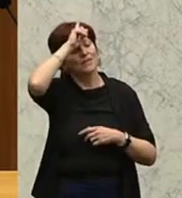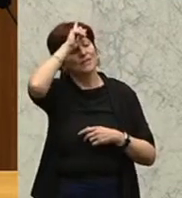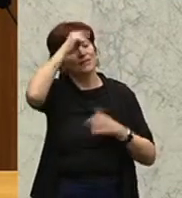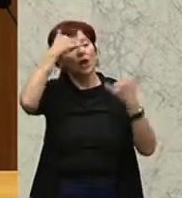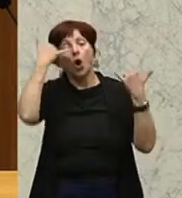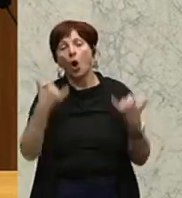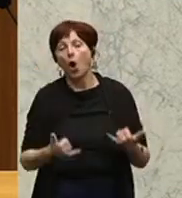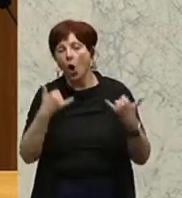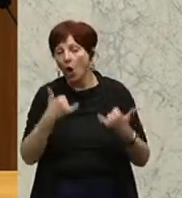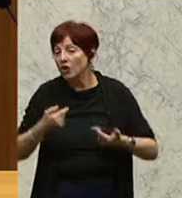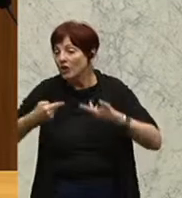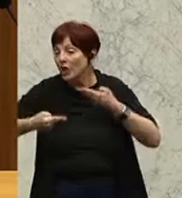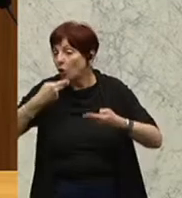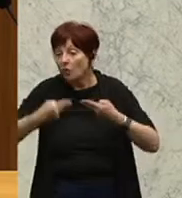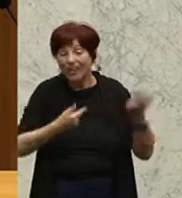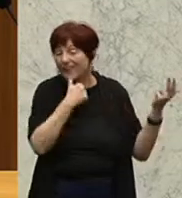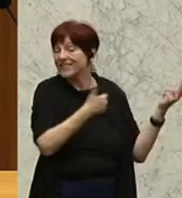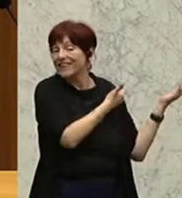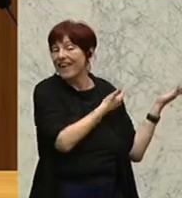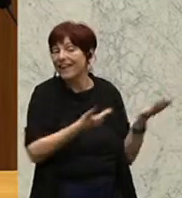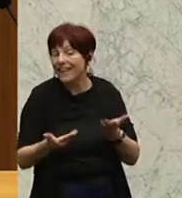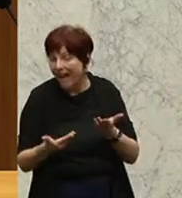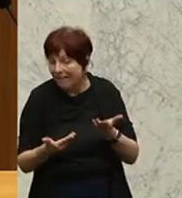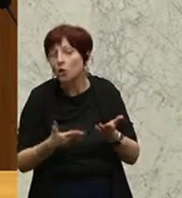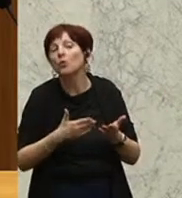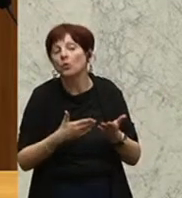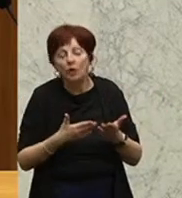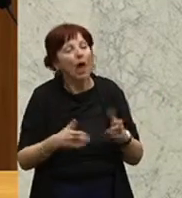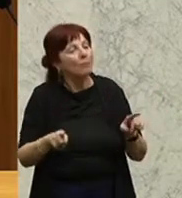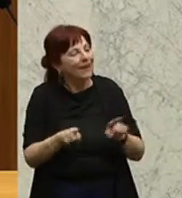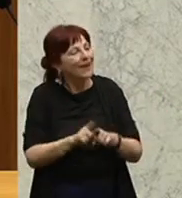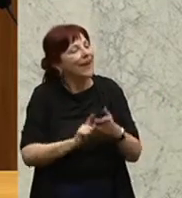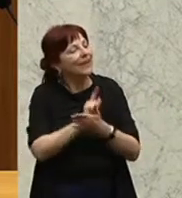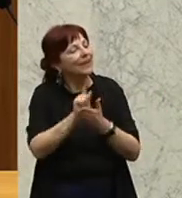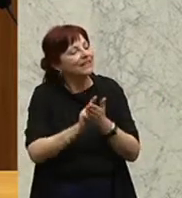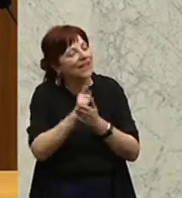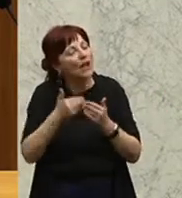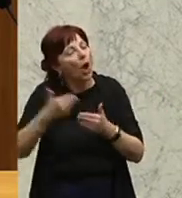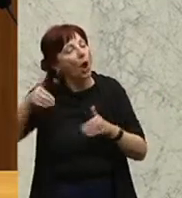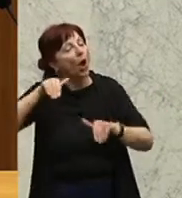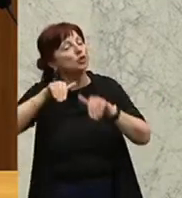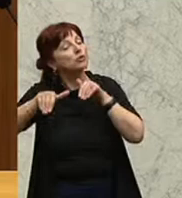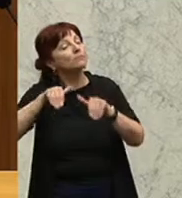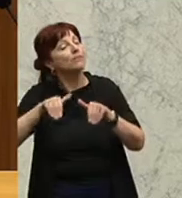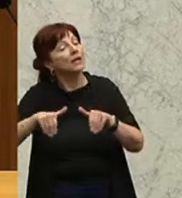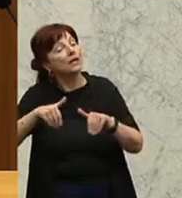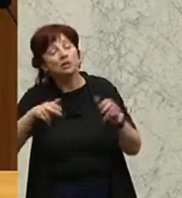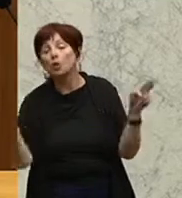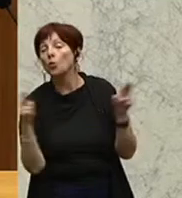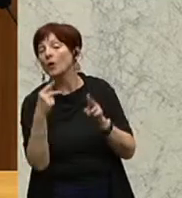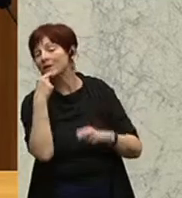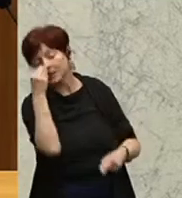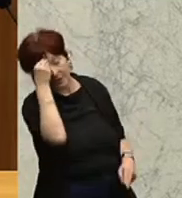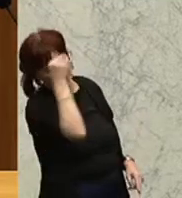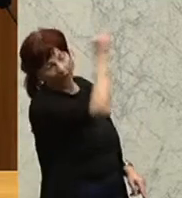-Erpressungskonferenz auch nicht eingeladen. Gleichzeitig richtet aber Herr Außenminister Kurz Deutschland aus, wir wollen